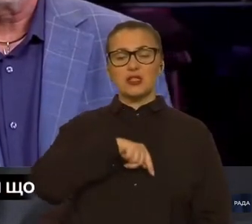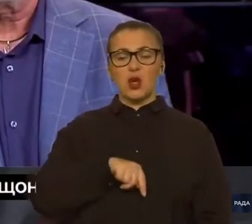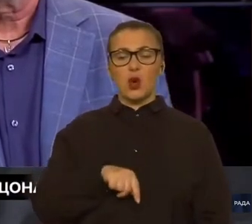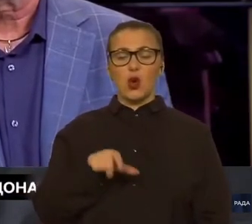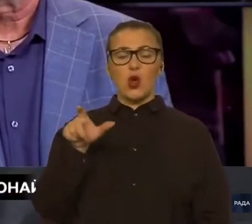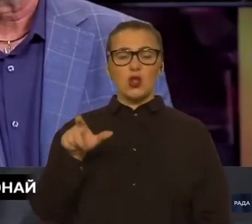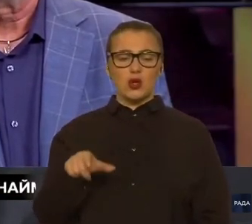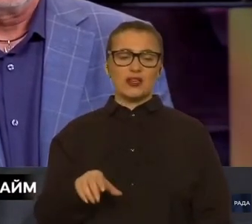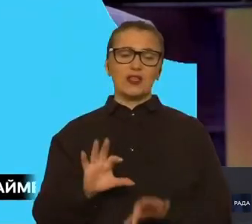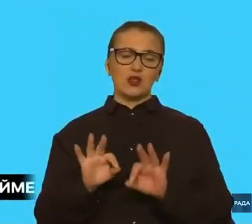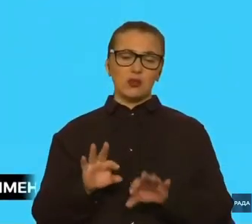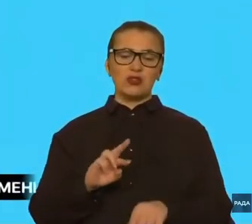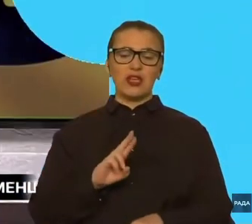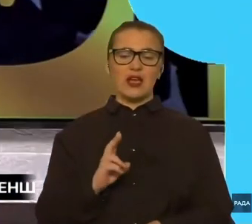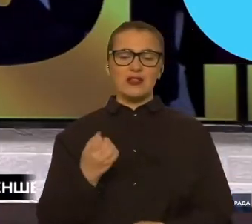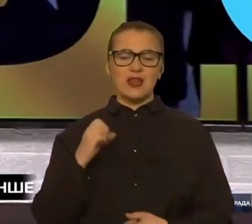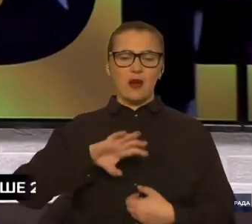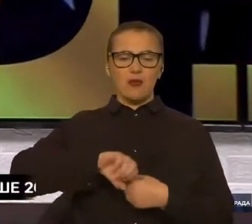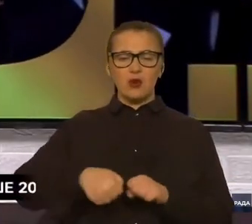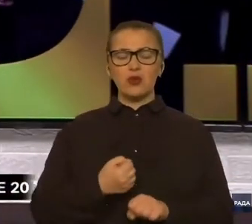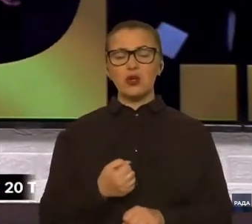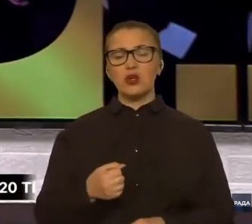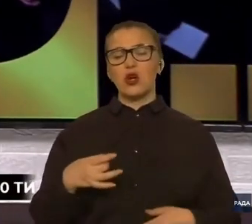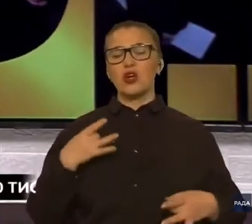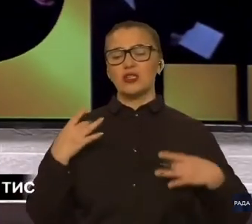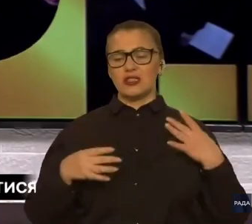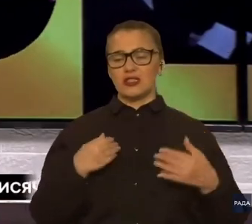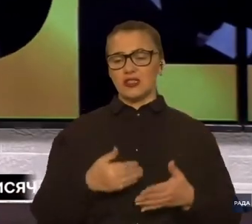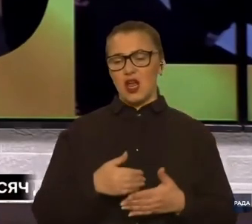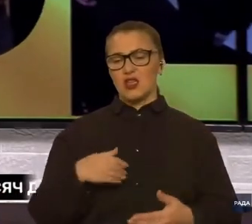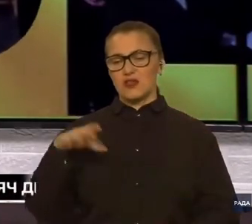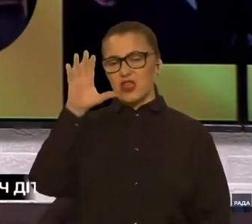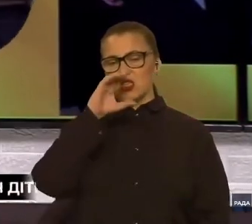побороти стрес від щонічних ракетних атак.